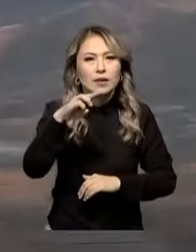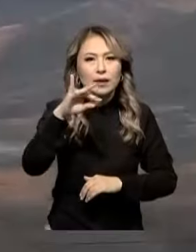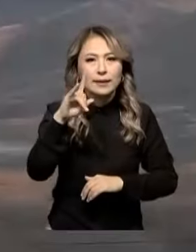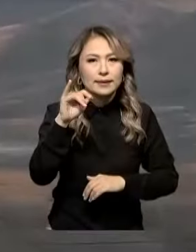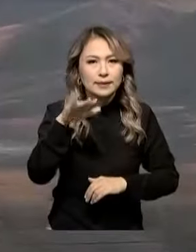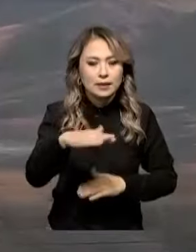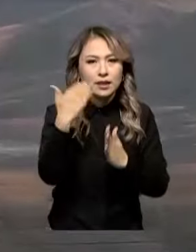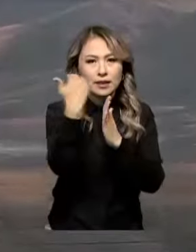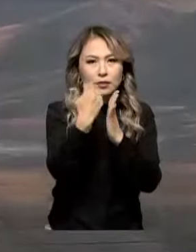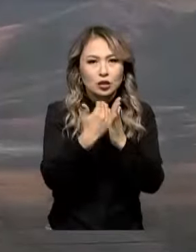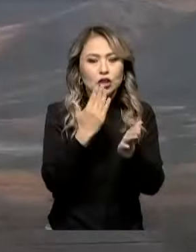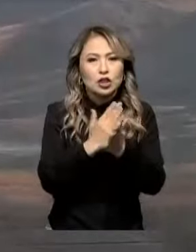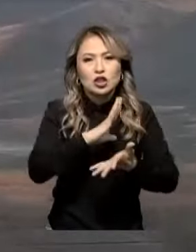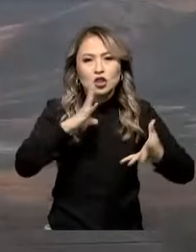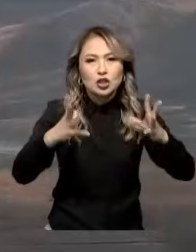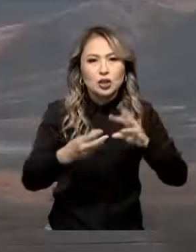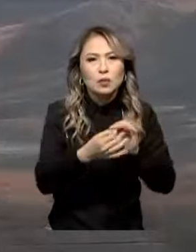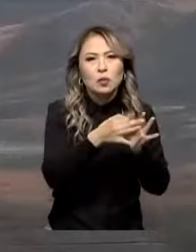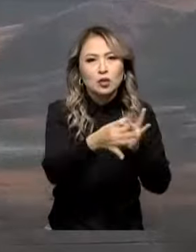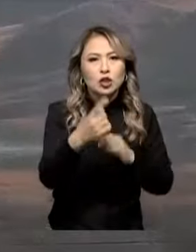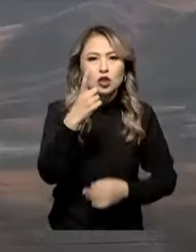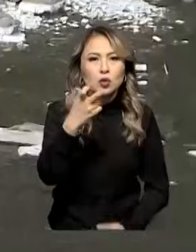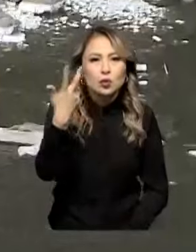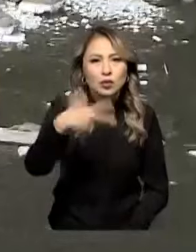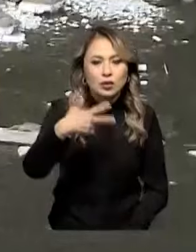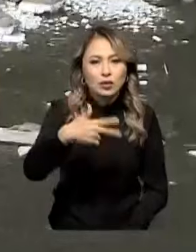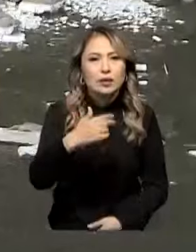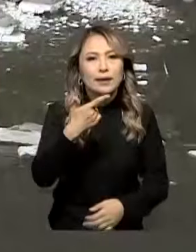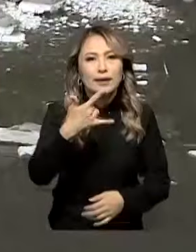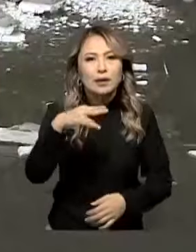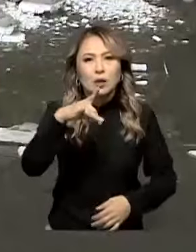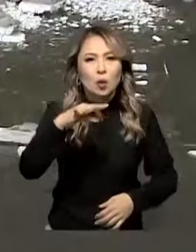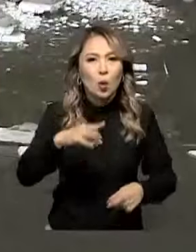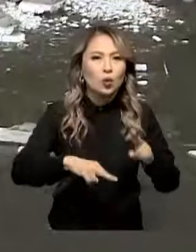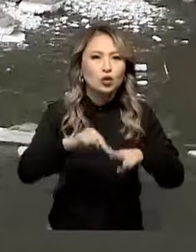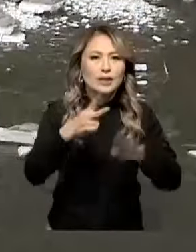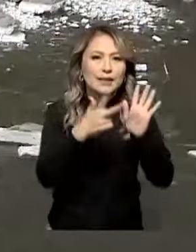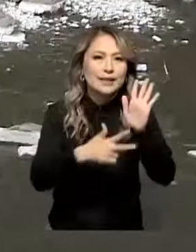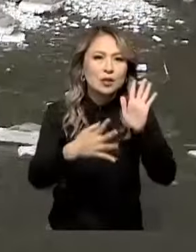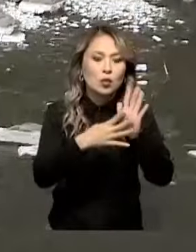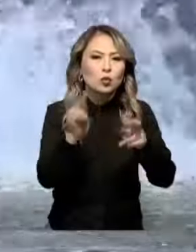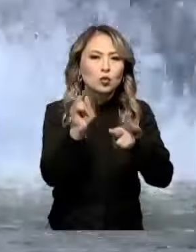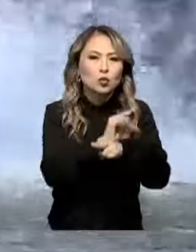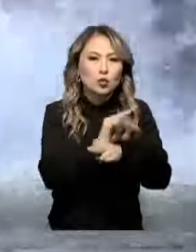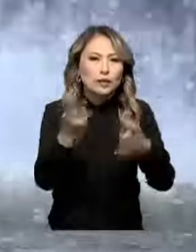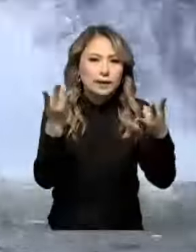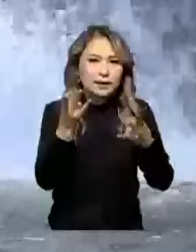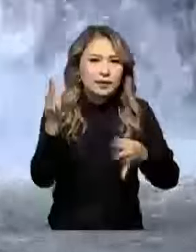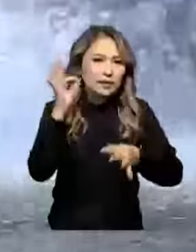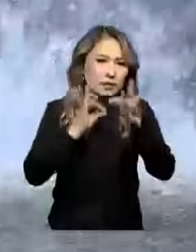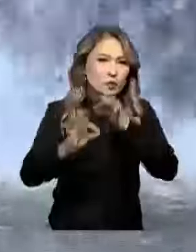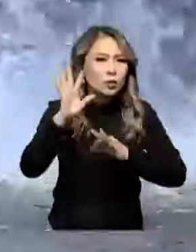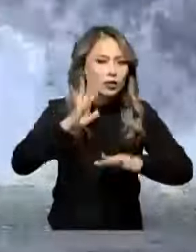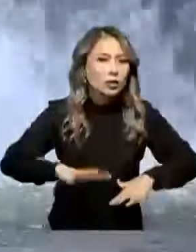транзитті режімдестептір. Жалпы өңірдегі 130 гидрі құрылыстың 89-ы жөндеудіға жететет. Дегенмен